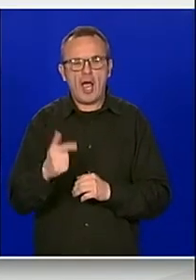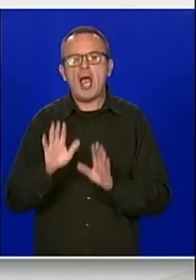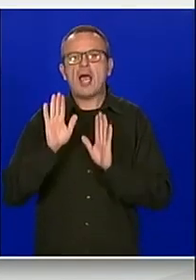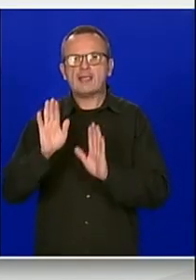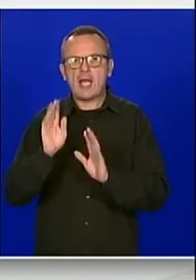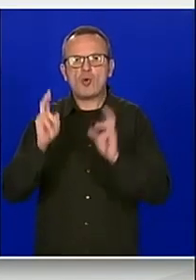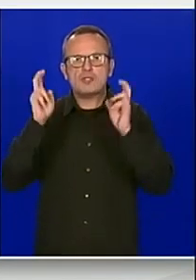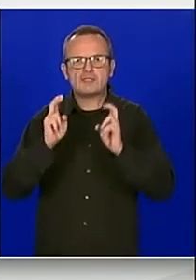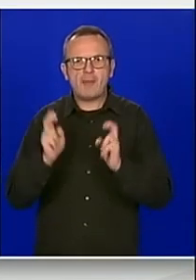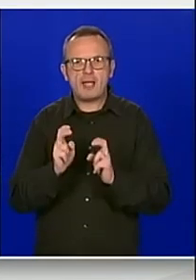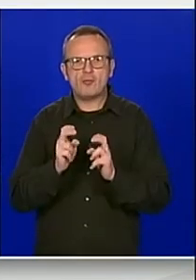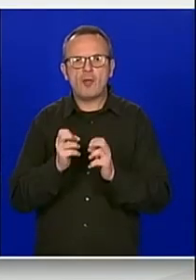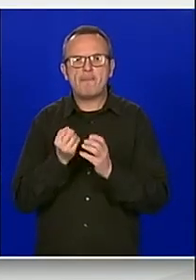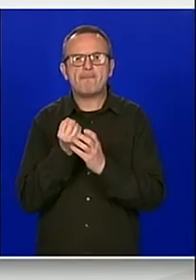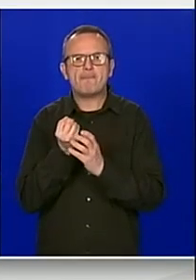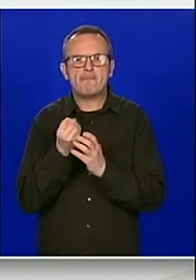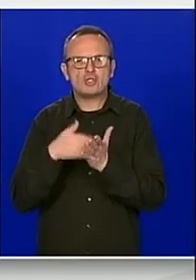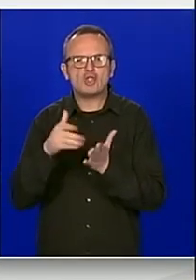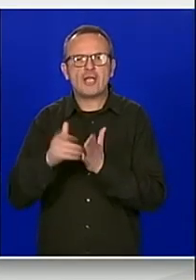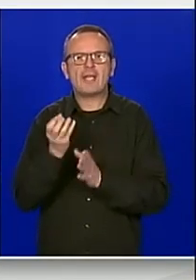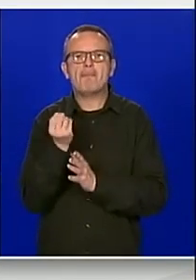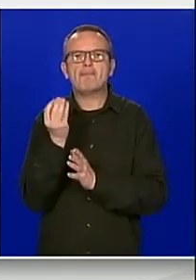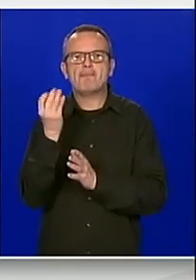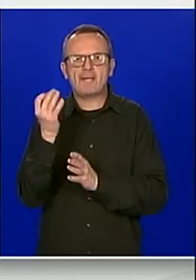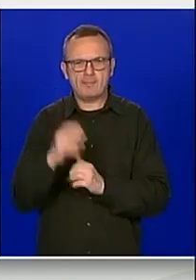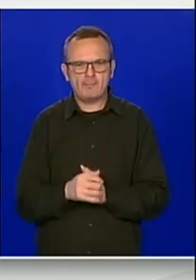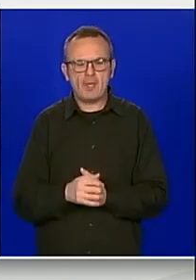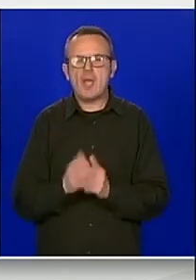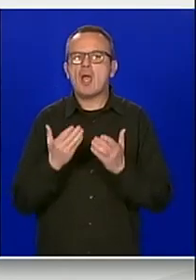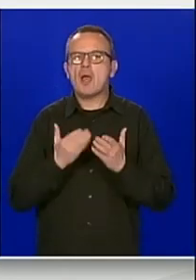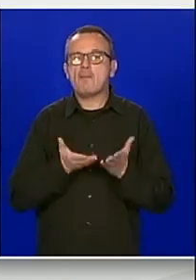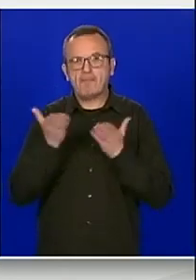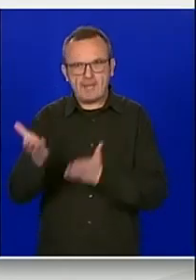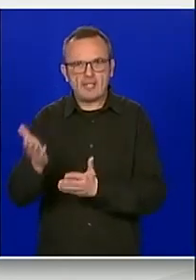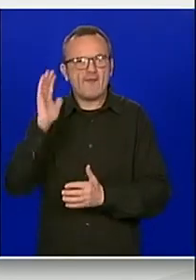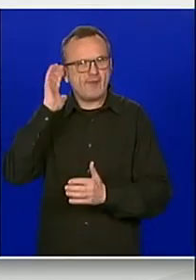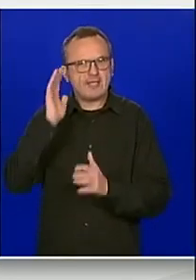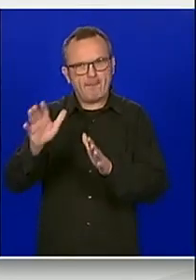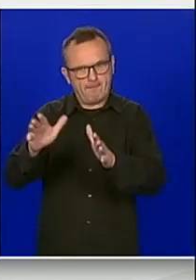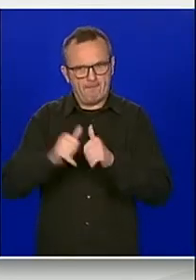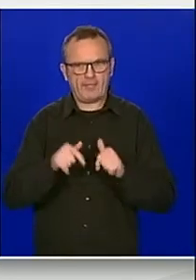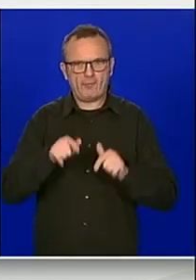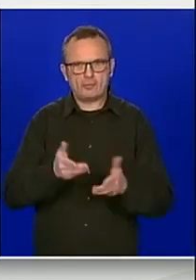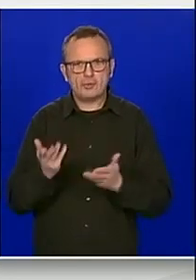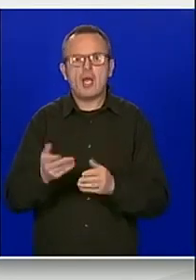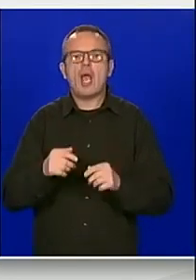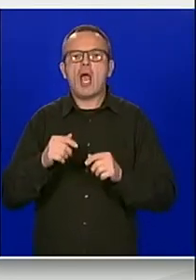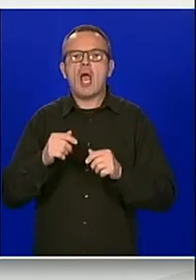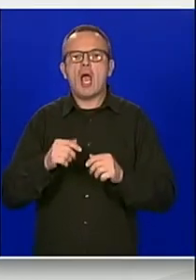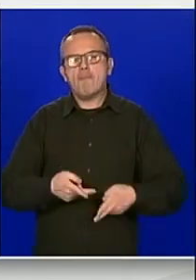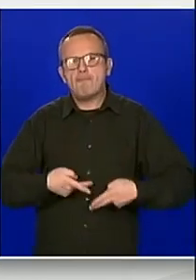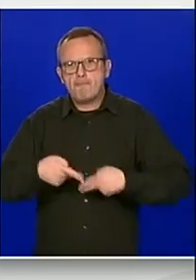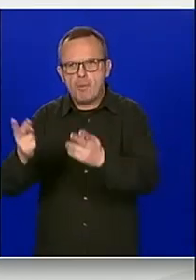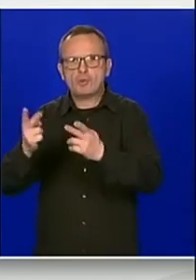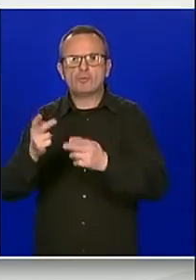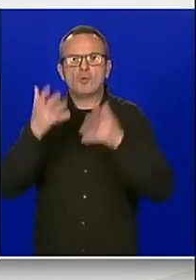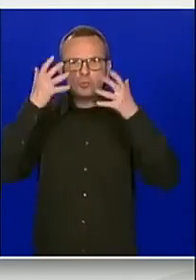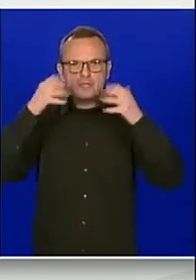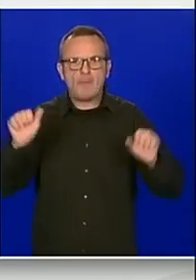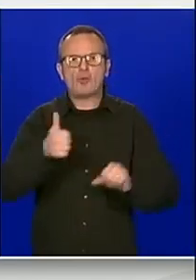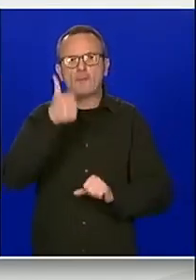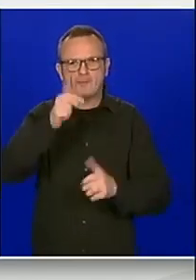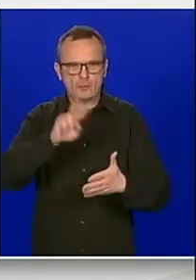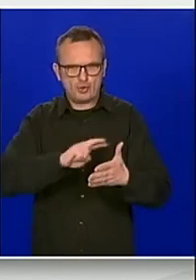stakleniških plina. Predlažemo vlade da utvrdi navedeni zakon i uputisti u Sabor na prvo čitanje. Hvala vam lijepa.